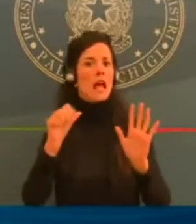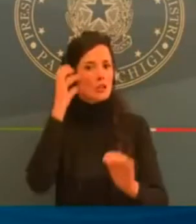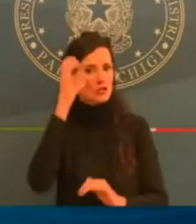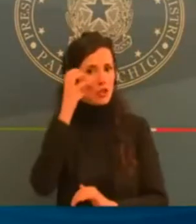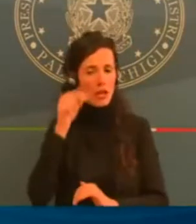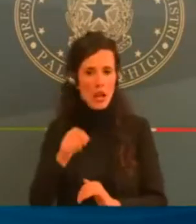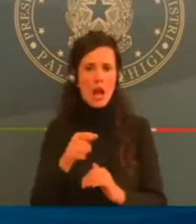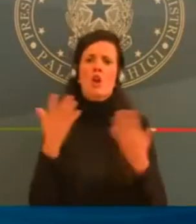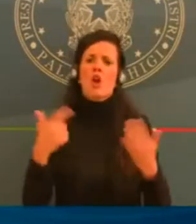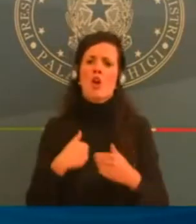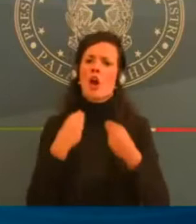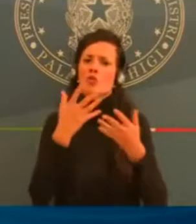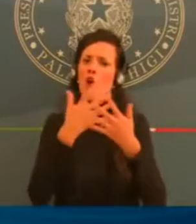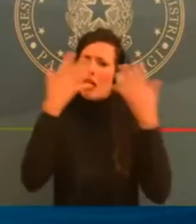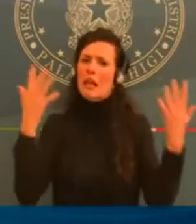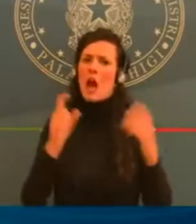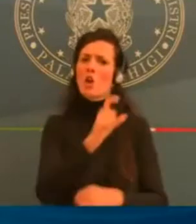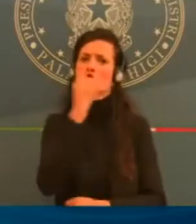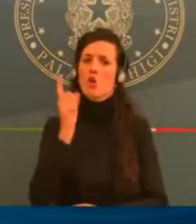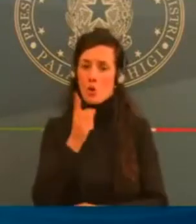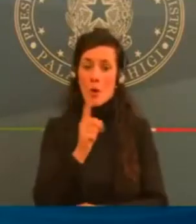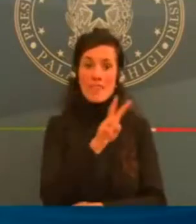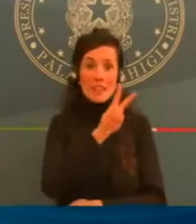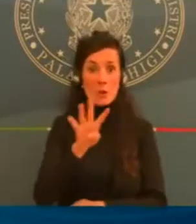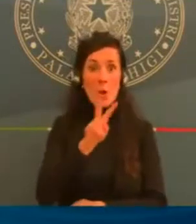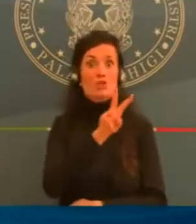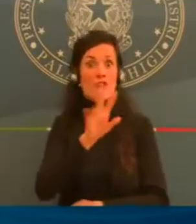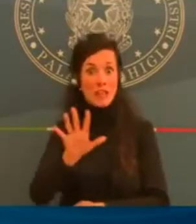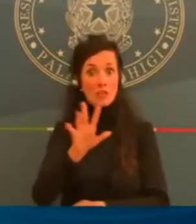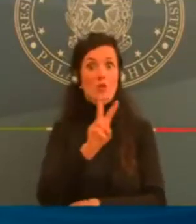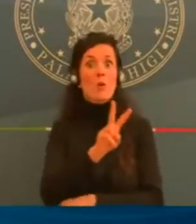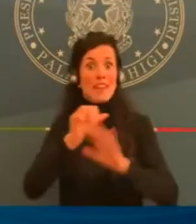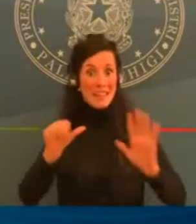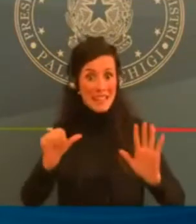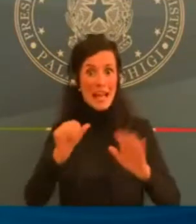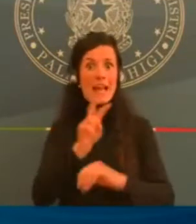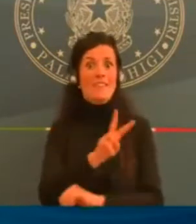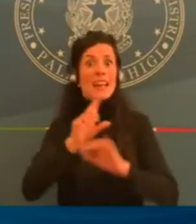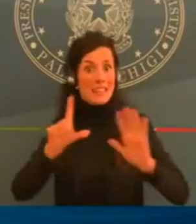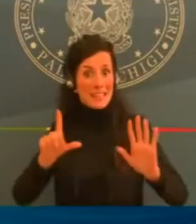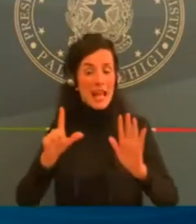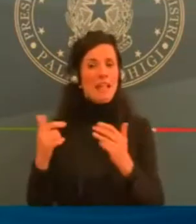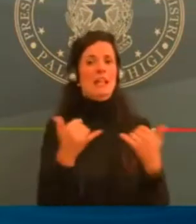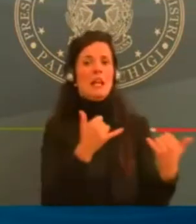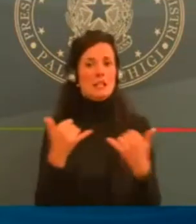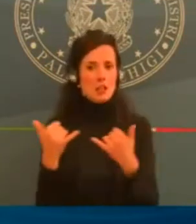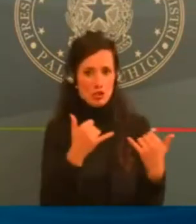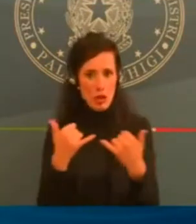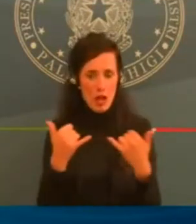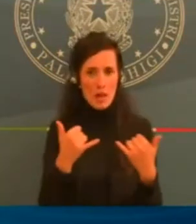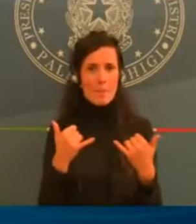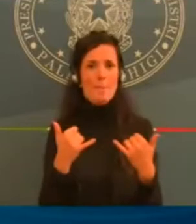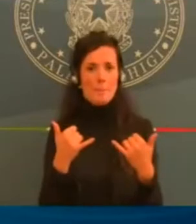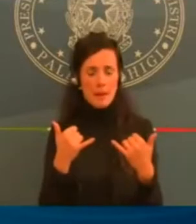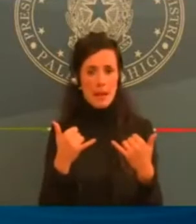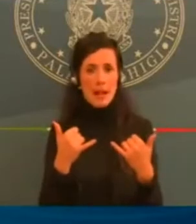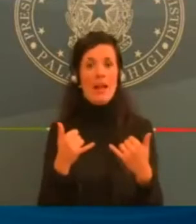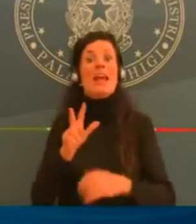ancora 31 dicembre e poi 1, 2, 3, 5 e 6 gennaio 2021.